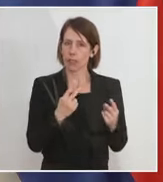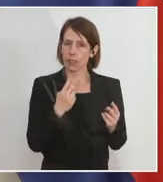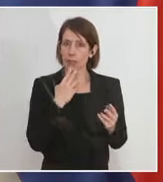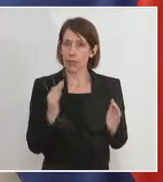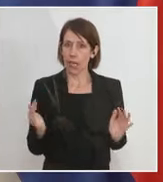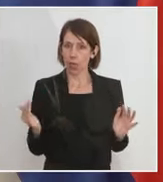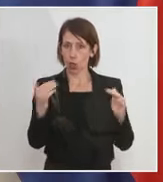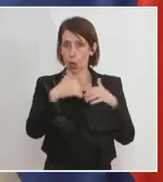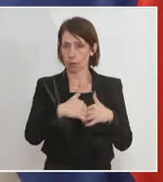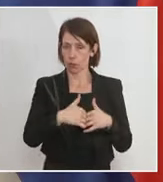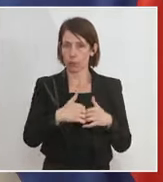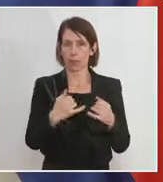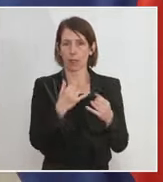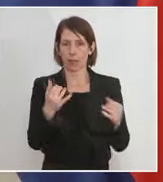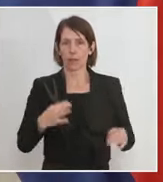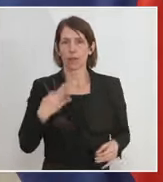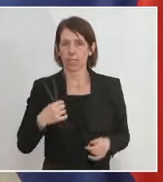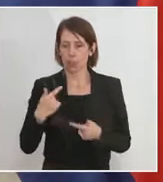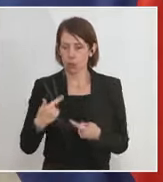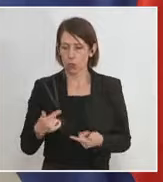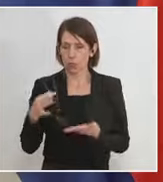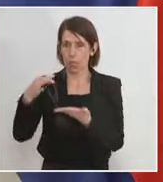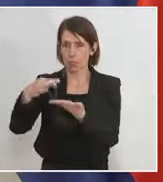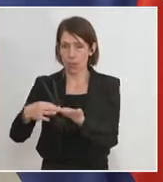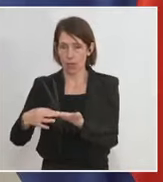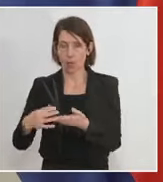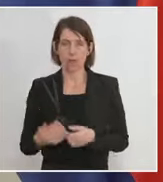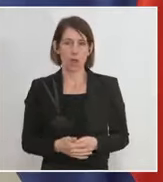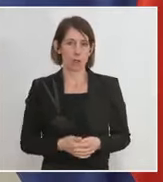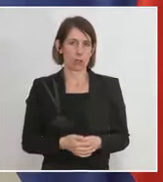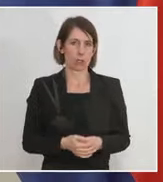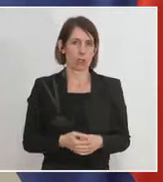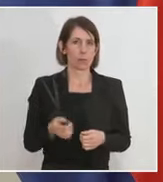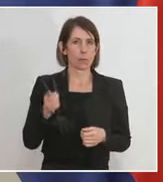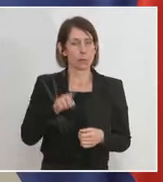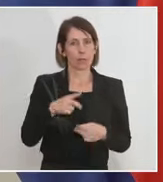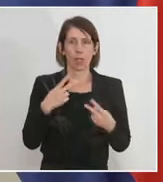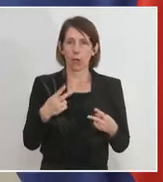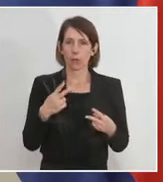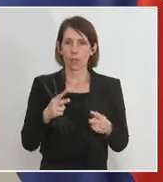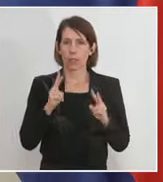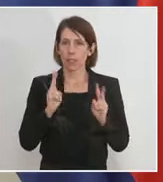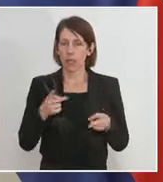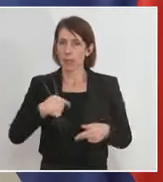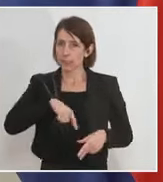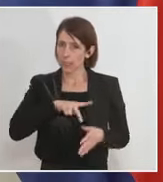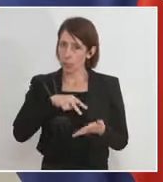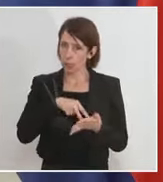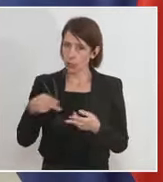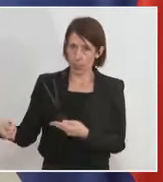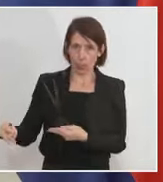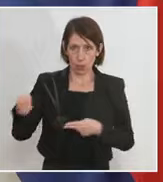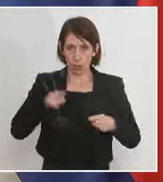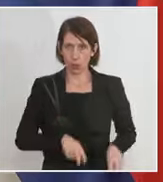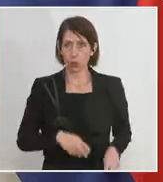Gesundheitslage vor Ort? Und für mich auch ganz wichtig, kommt man auch im Fall des Falles wieder selbstständig nach Hause. Vergessen wir nicht